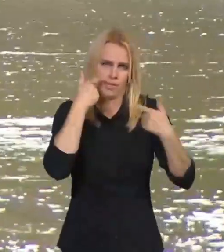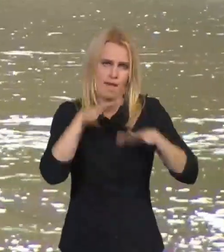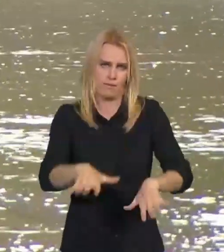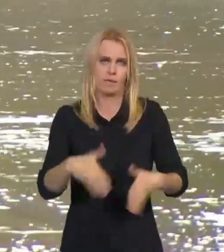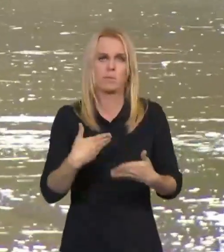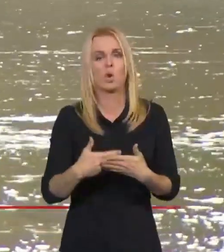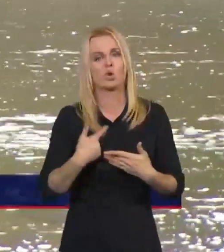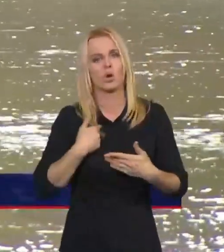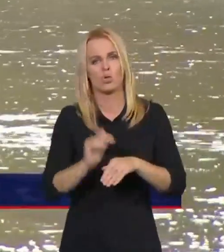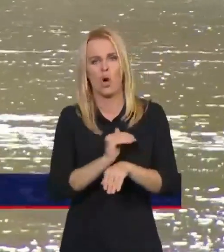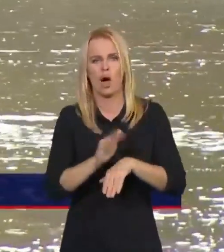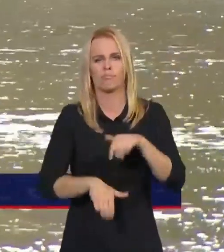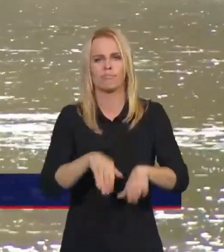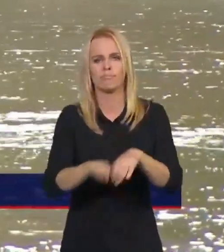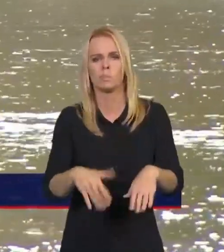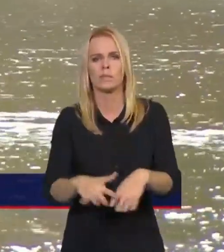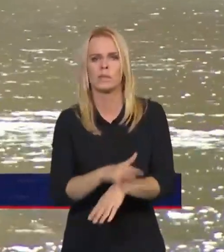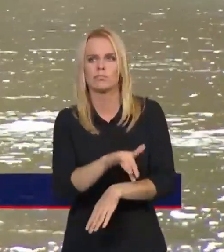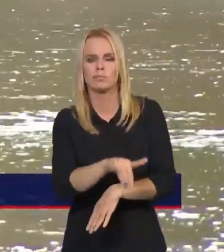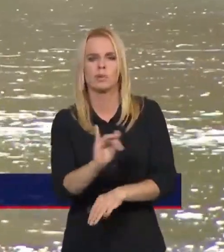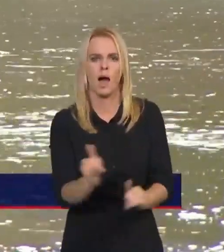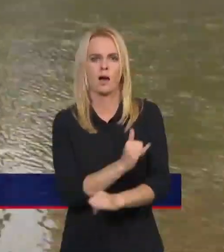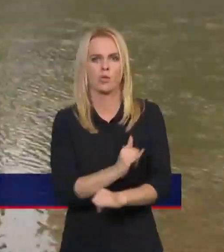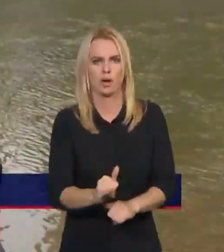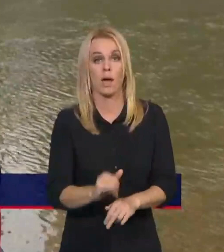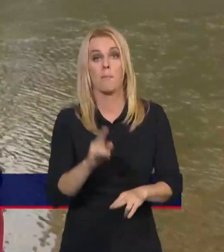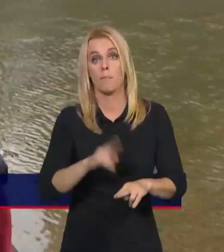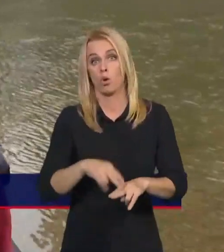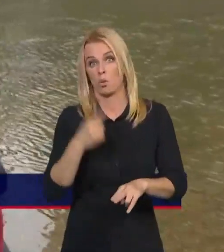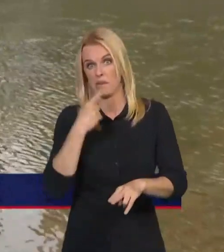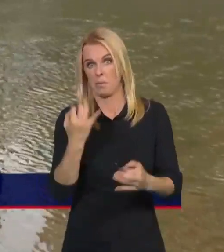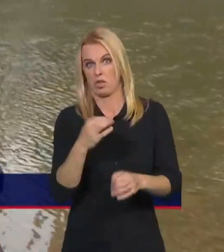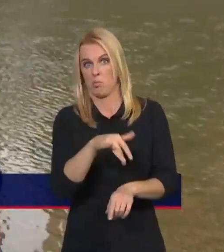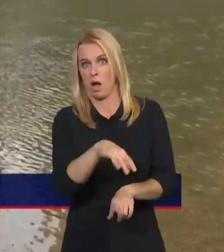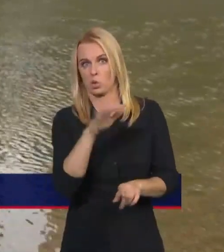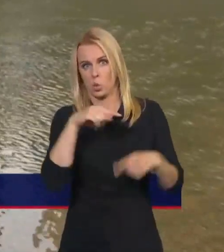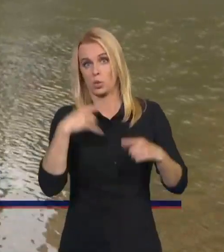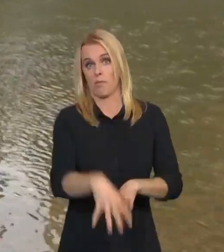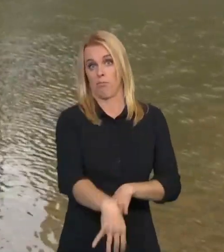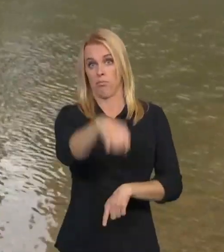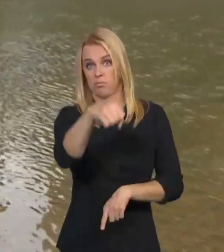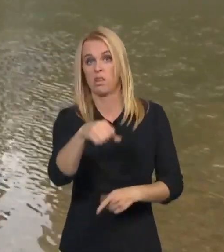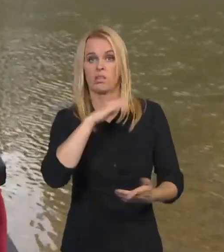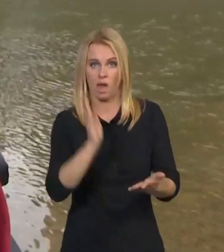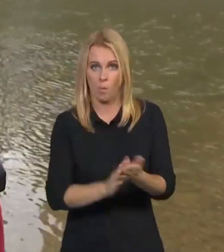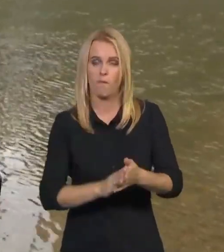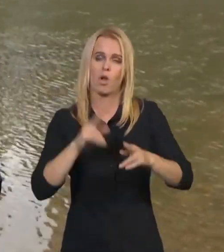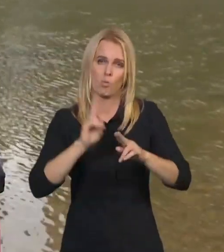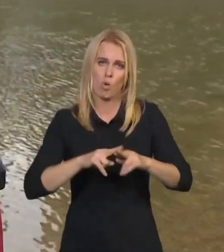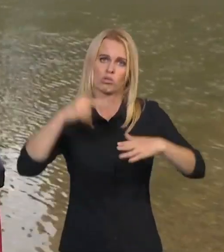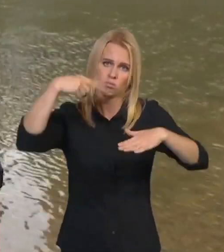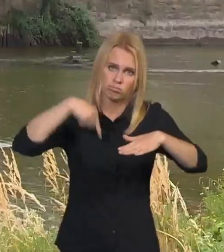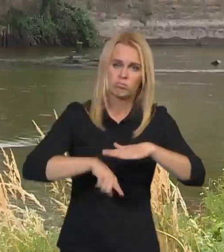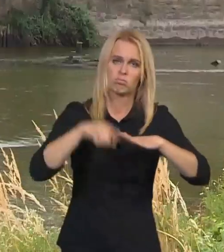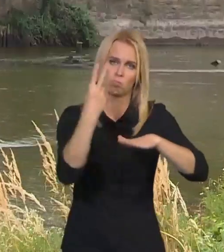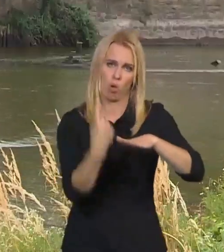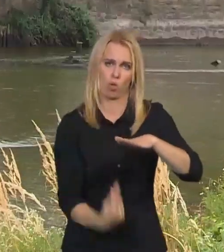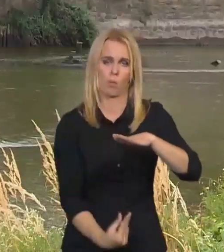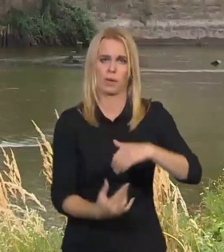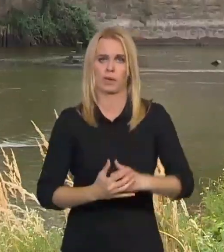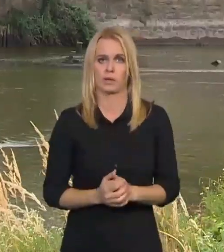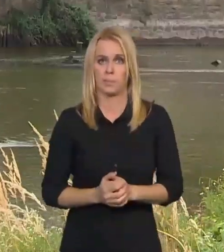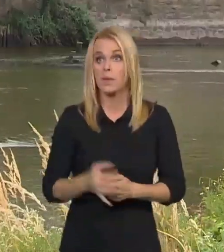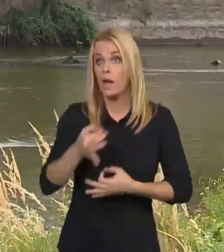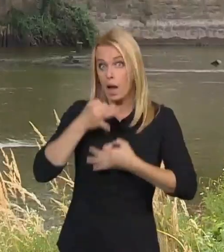jestli o něco zakopneme nebo nezakopneme. Potom musíme všechno se buď potopit, nebo to prostě nějak zkusit vytáhnout ven. Záleží, co to je. A jaká je